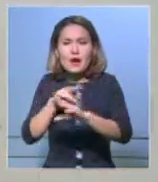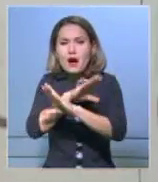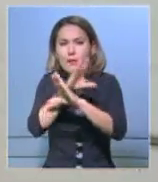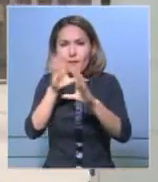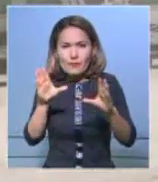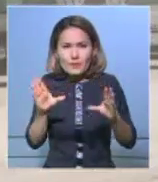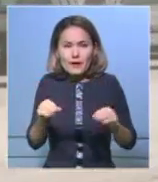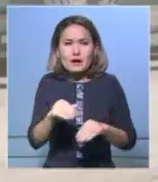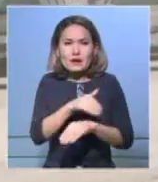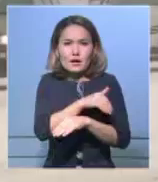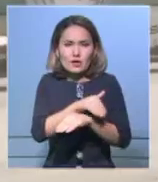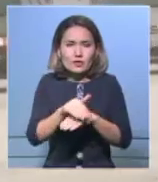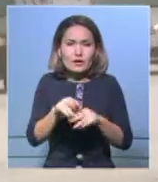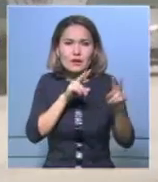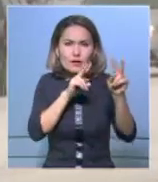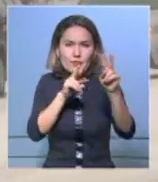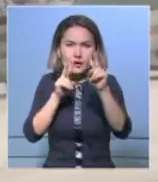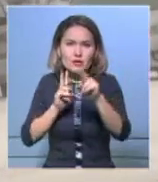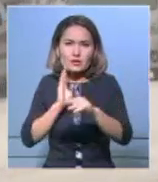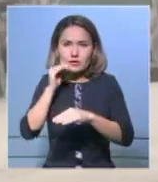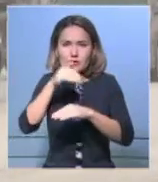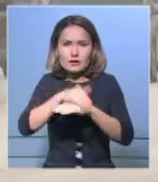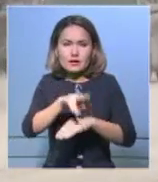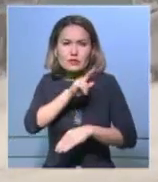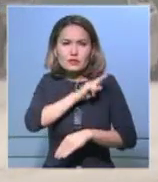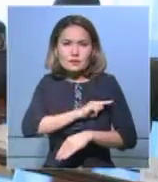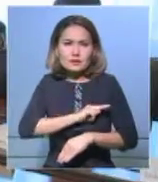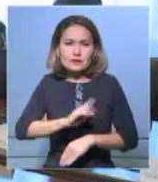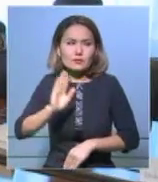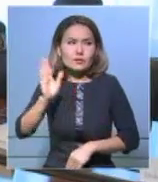шеткері көшіл өртті бақылауға алуы керектігі бас айтылды.